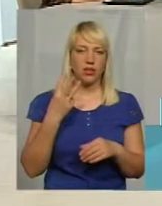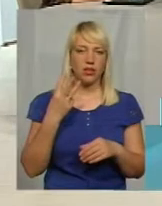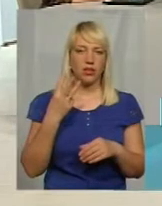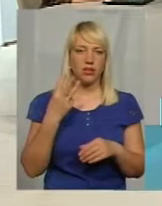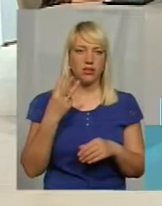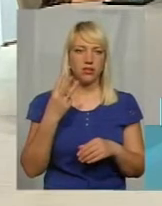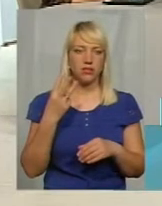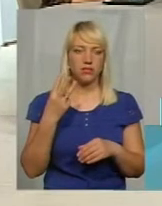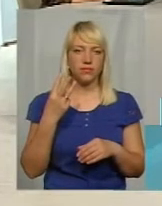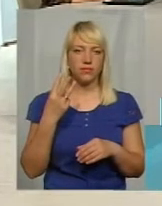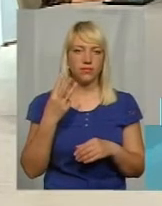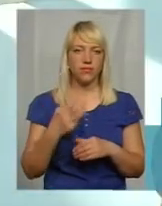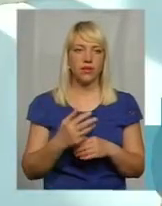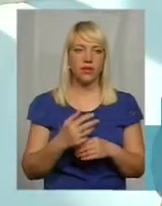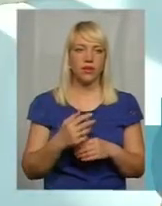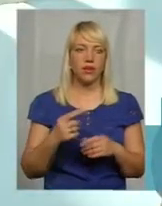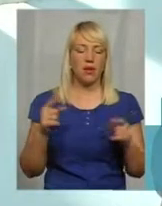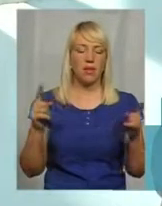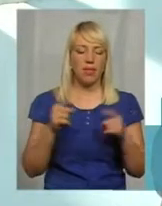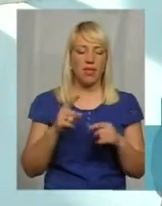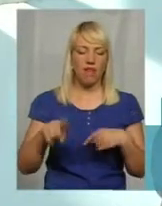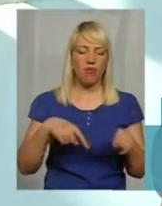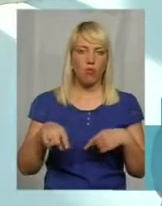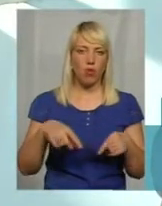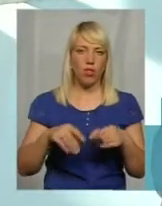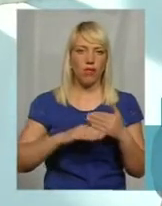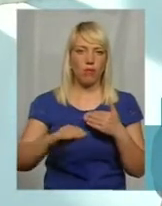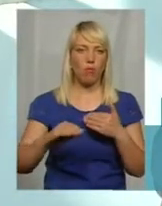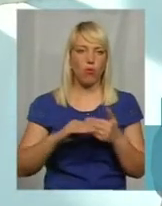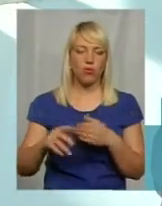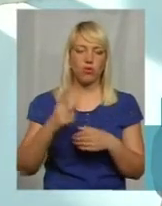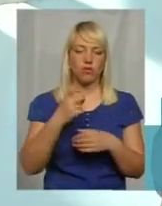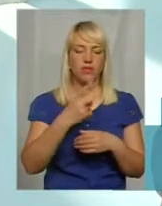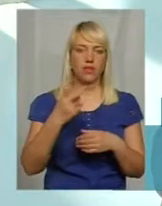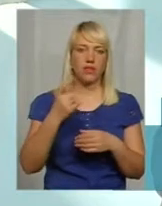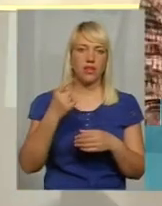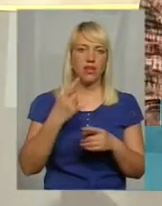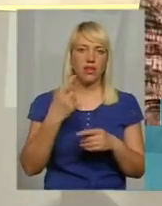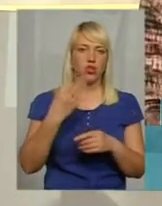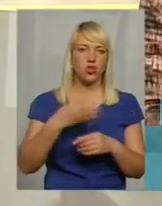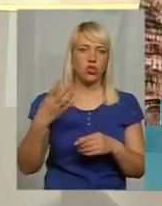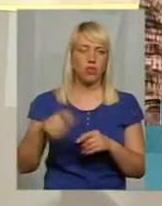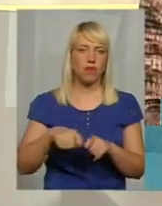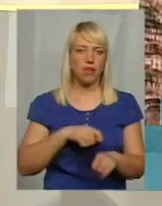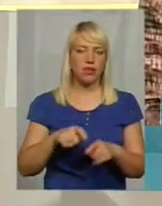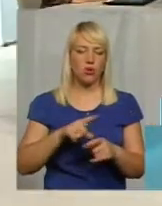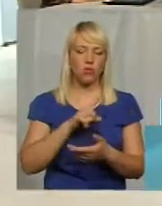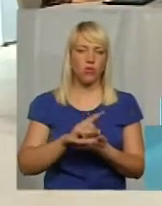-полів футбольних, це 22 на 44 метра. Значить, обов'язково було